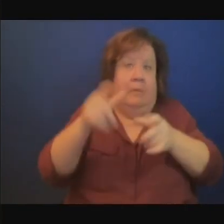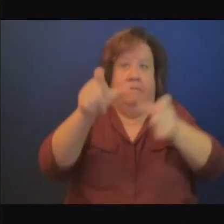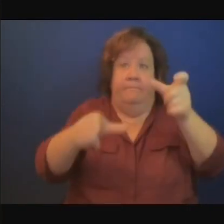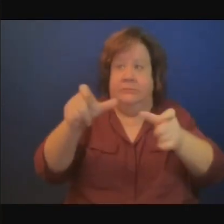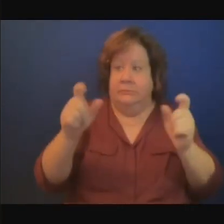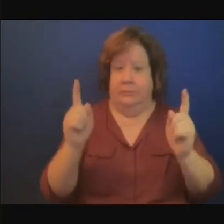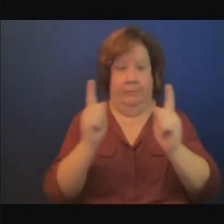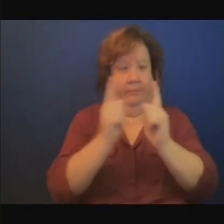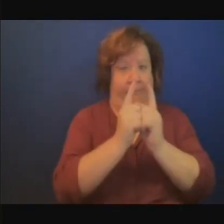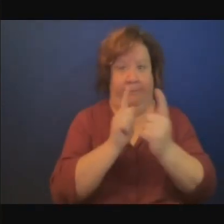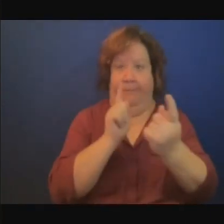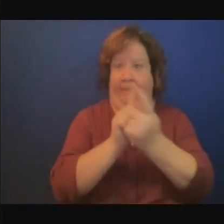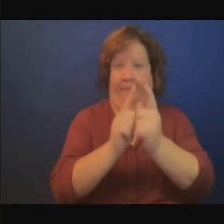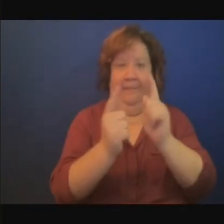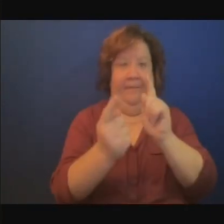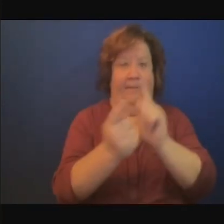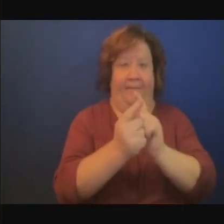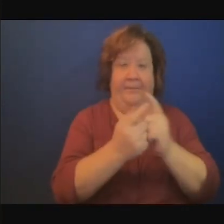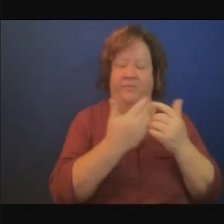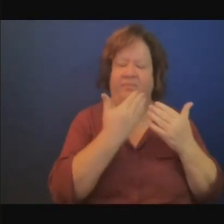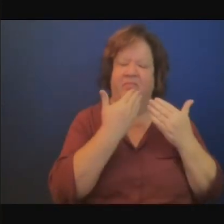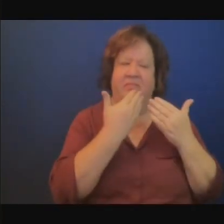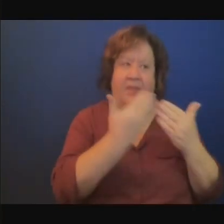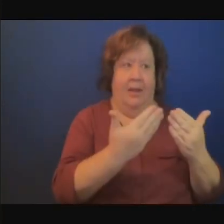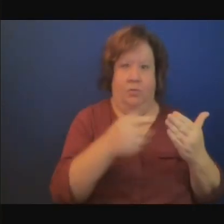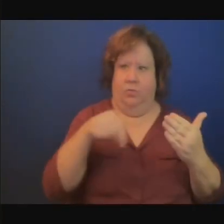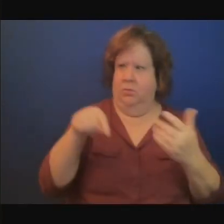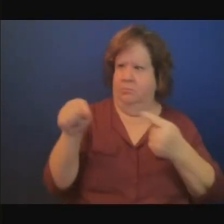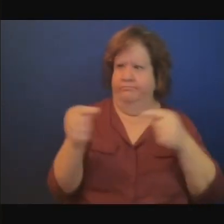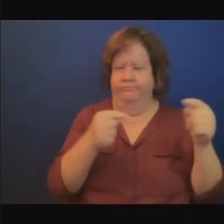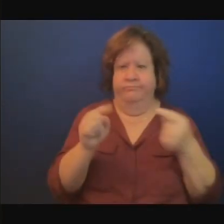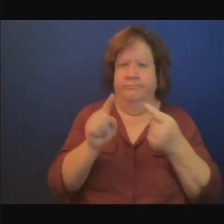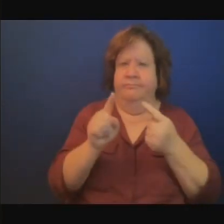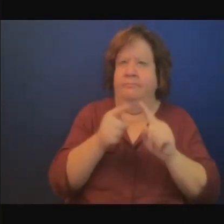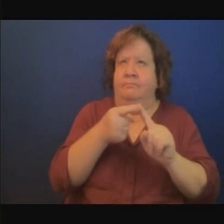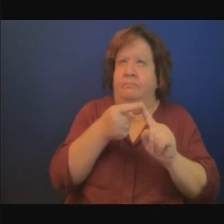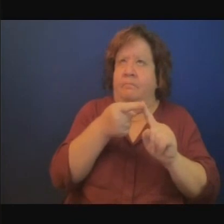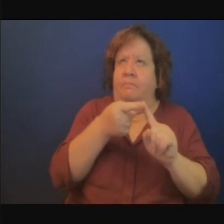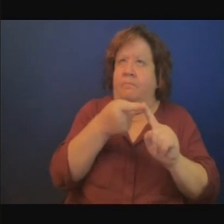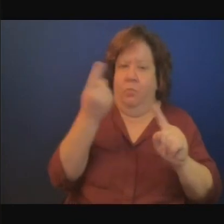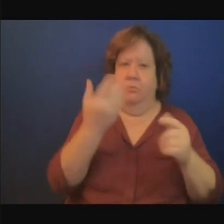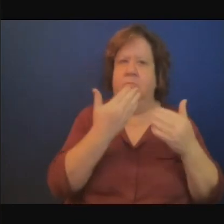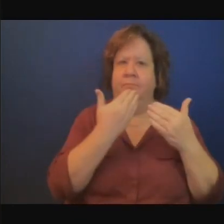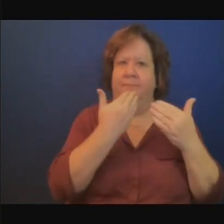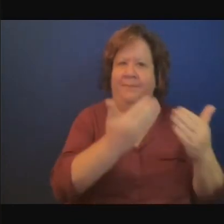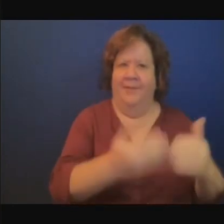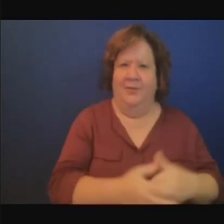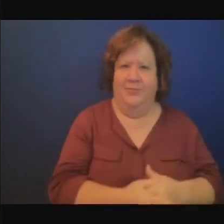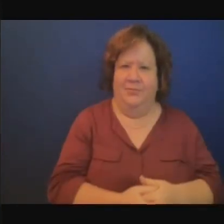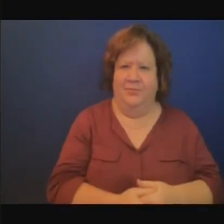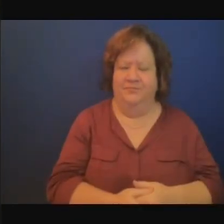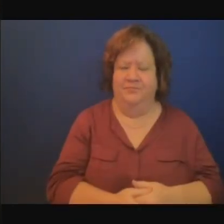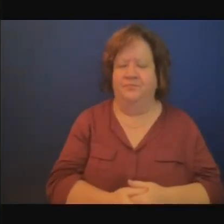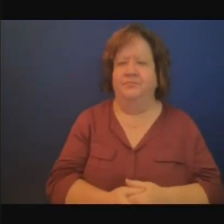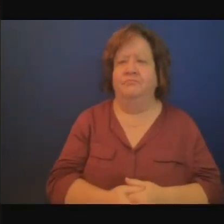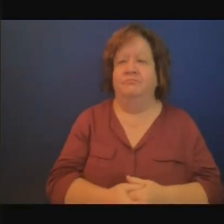alors j'ai deux grandes conclusions à vous présenter premièrement